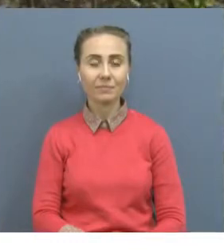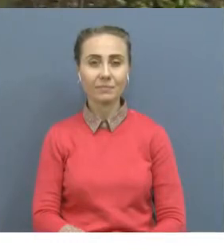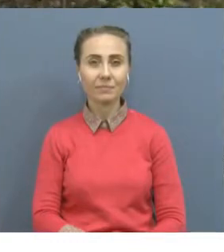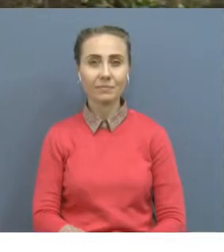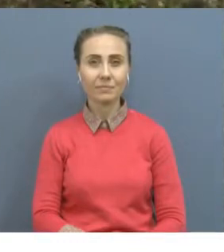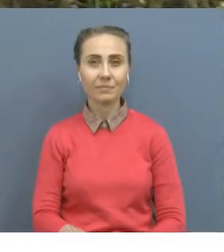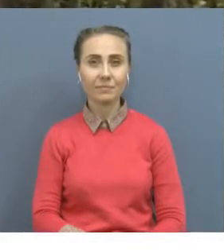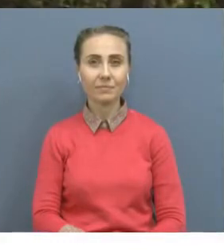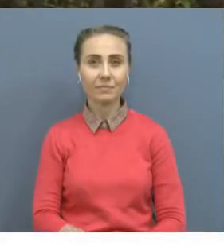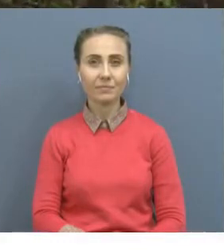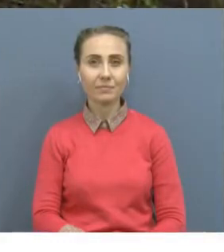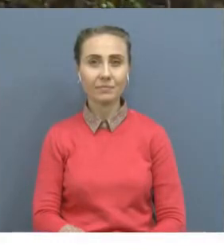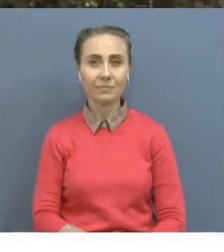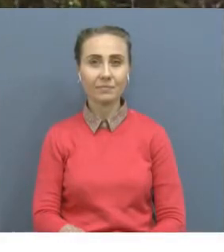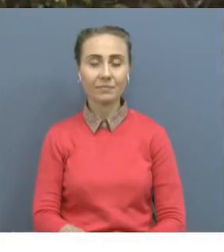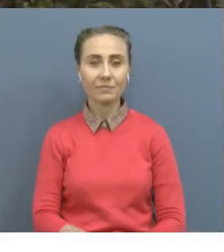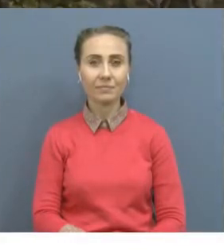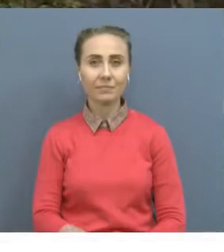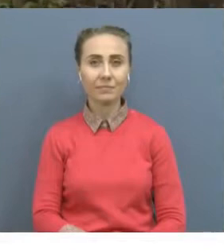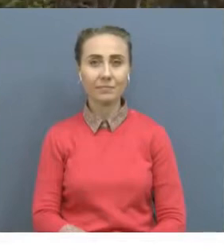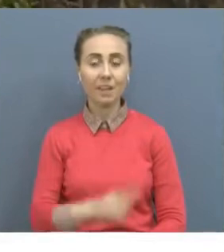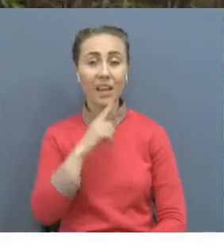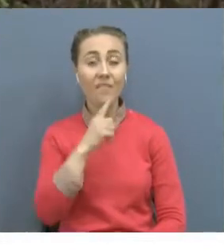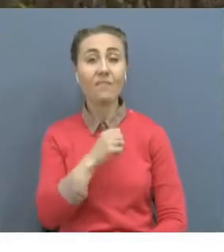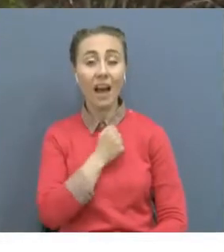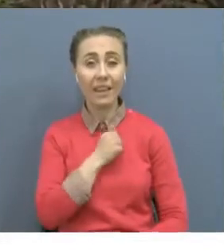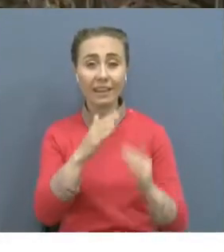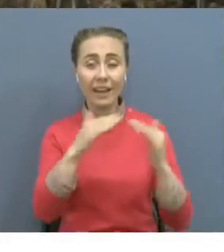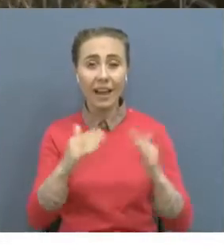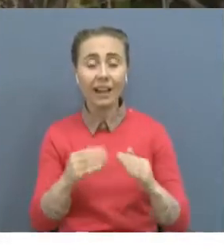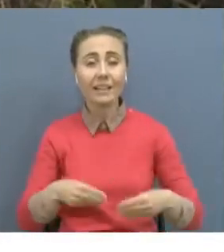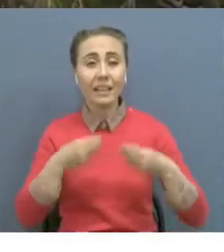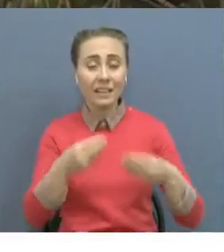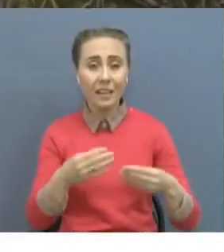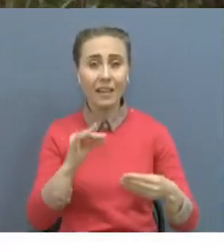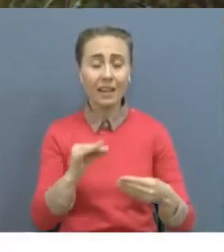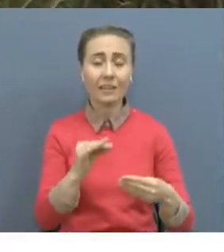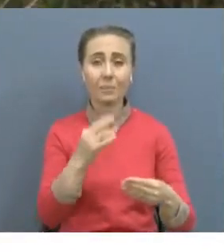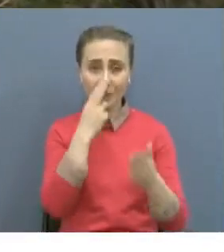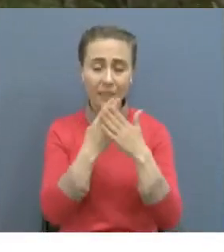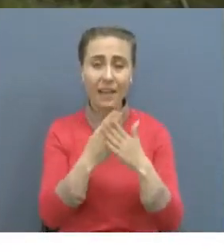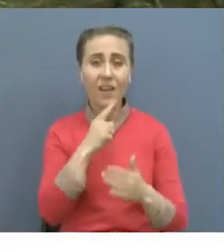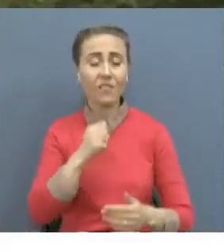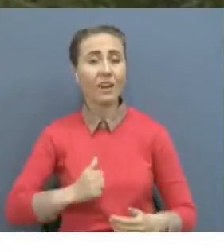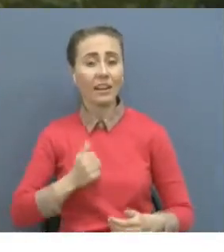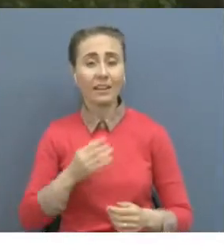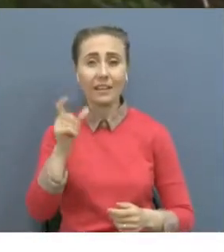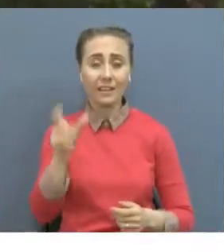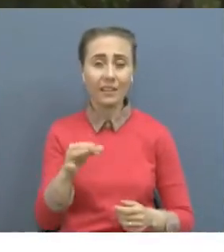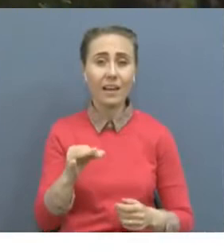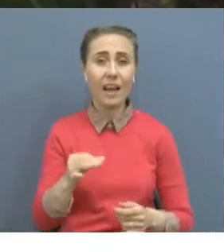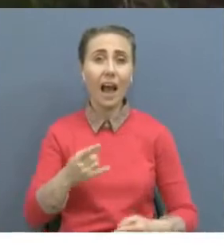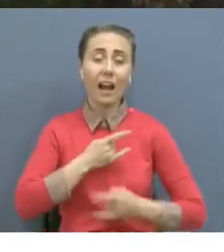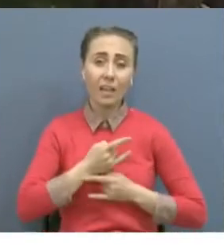батырлардың үшінде қазақ қыздарыда аз болмаған көкшетелі арнасының ұжымы қан майдан қызғалдықтар атты арнайы жобада